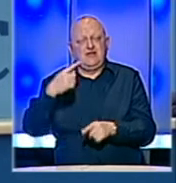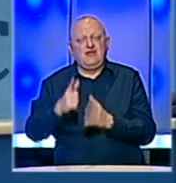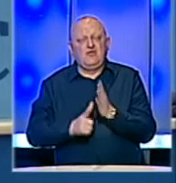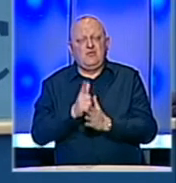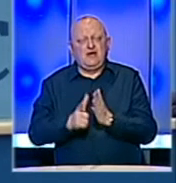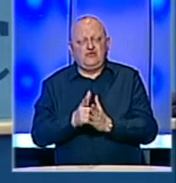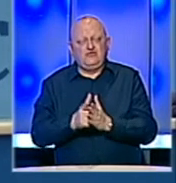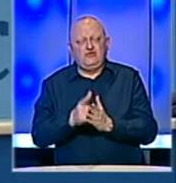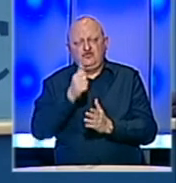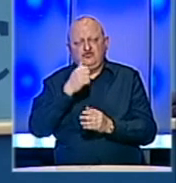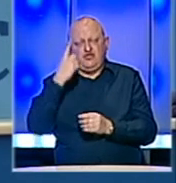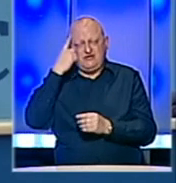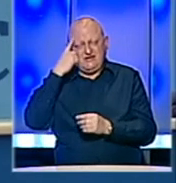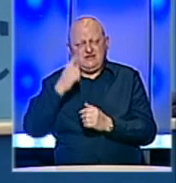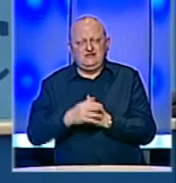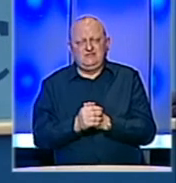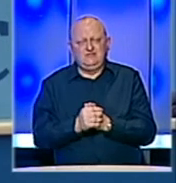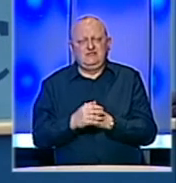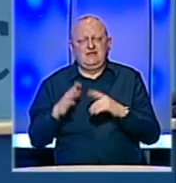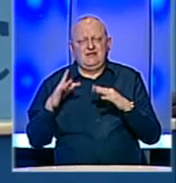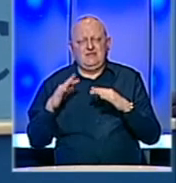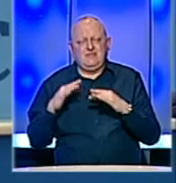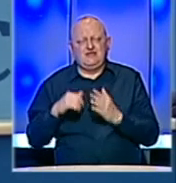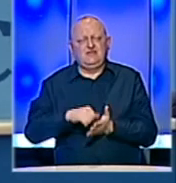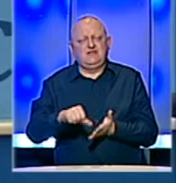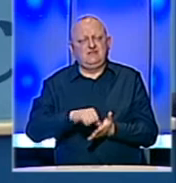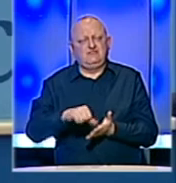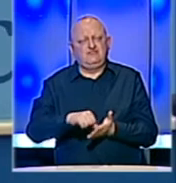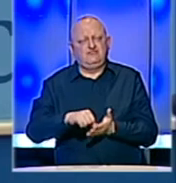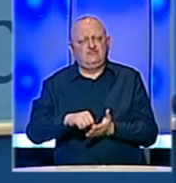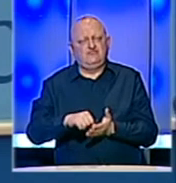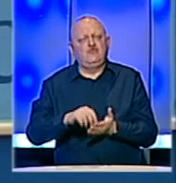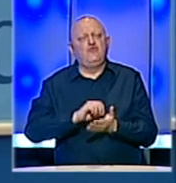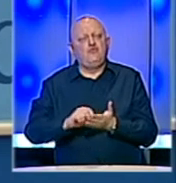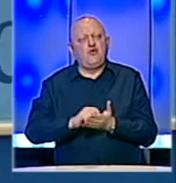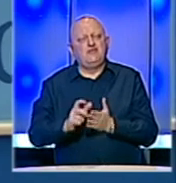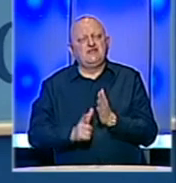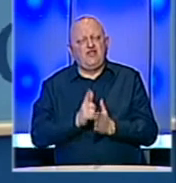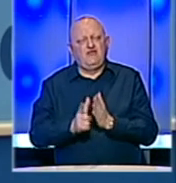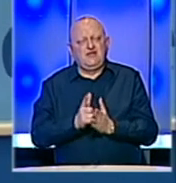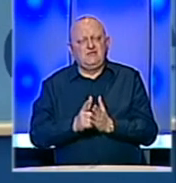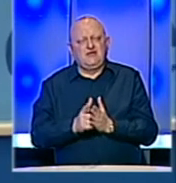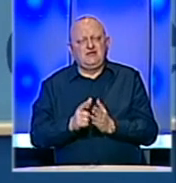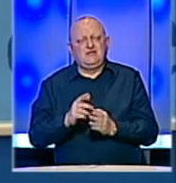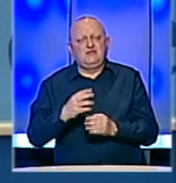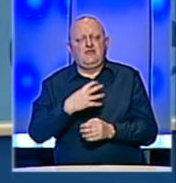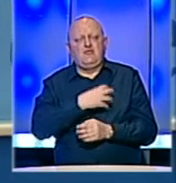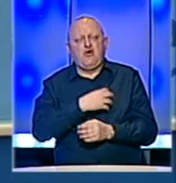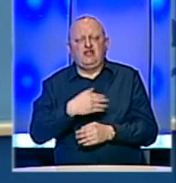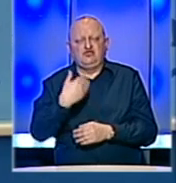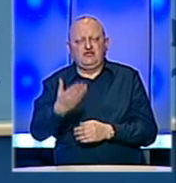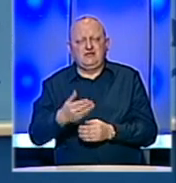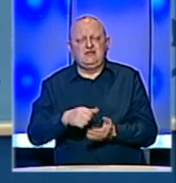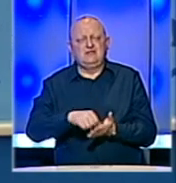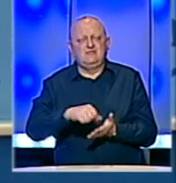periodu, što znači da će penzije biti isplaćivane u propisano vrijeme, da će borački dodatak